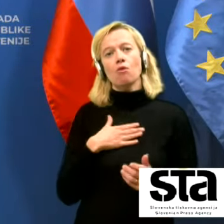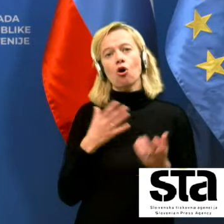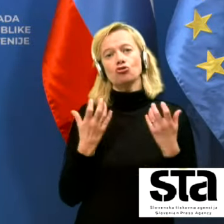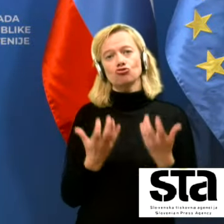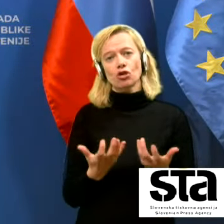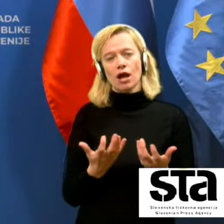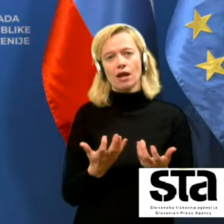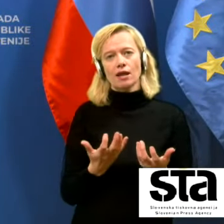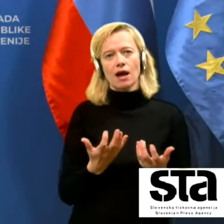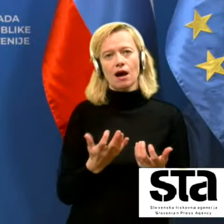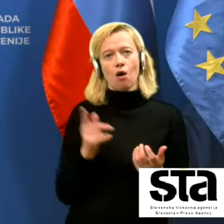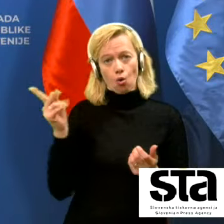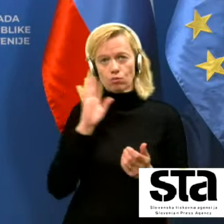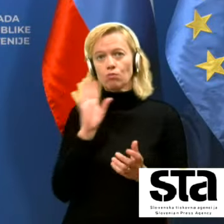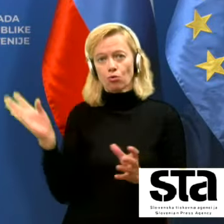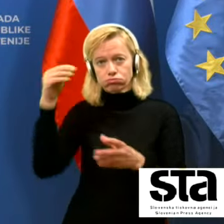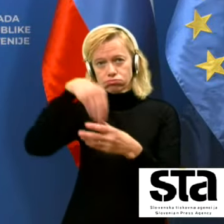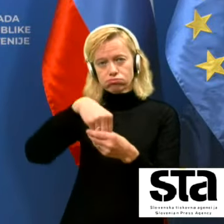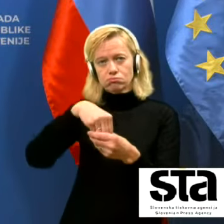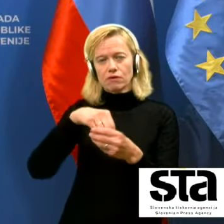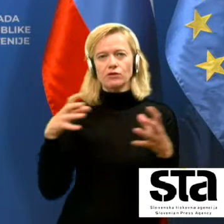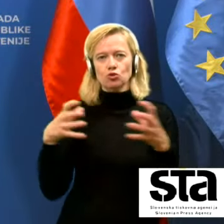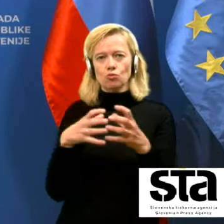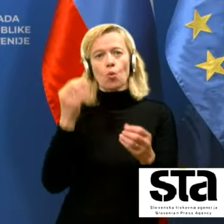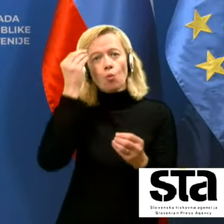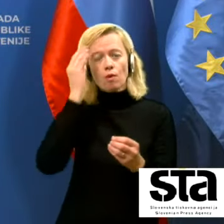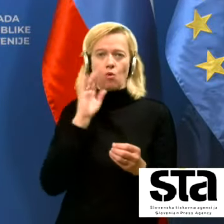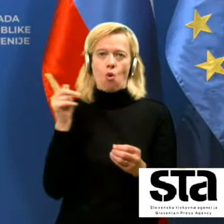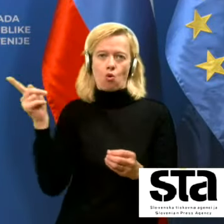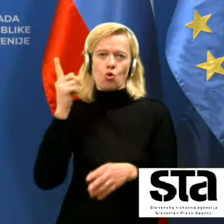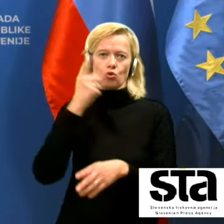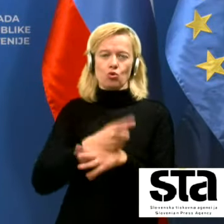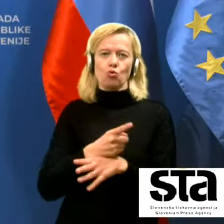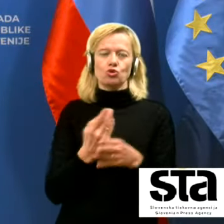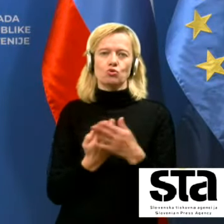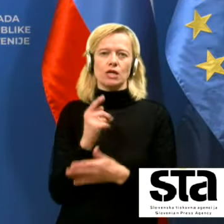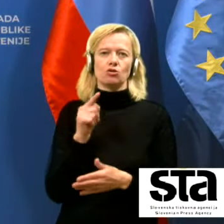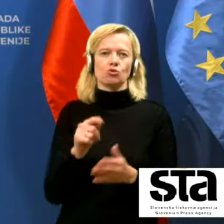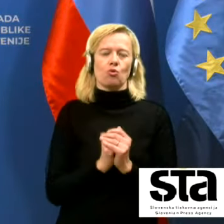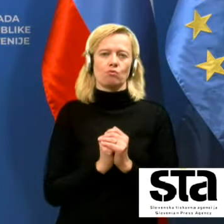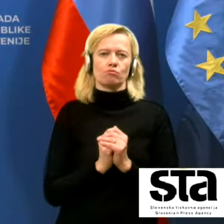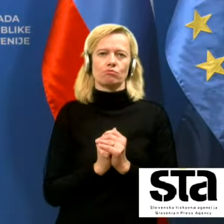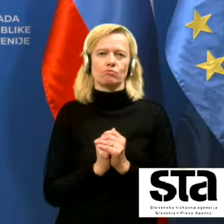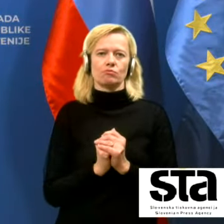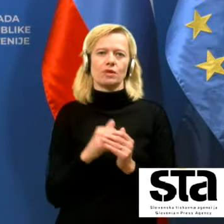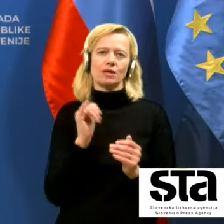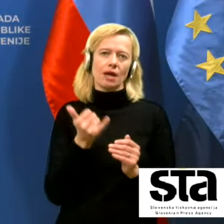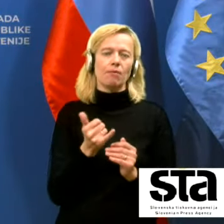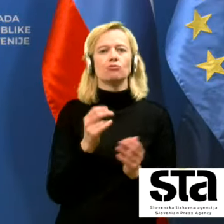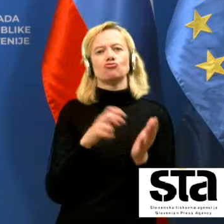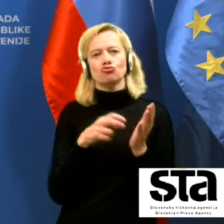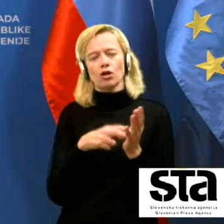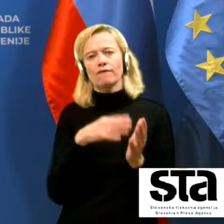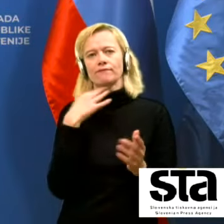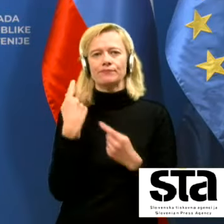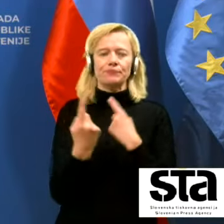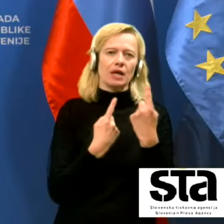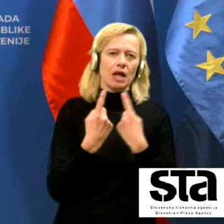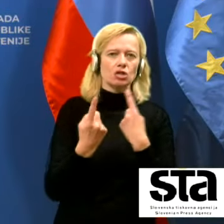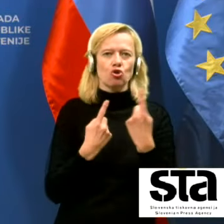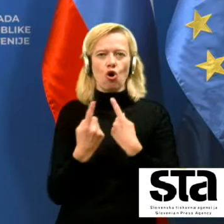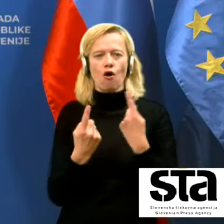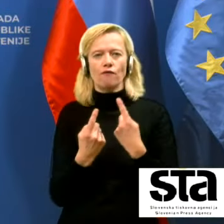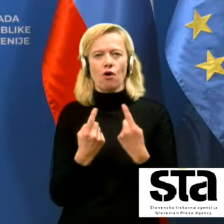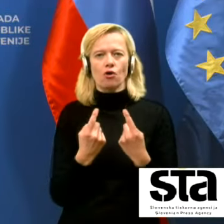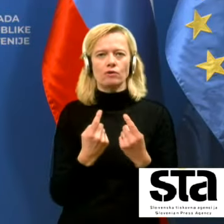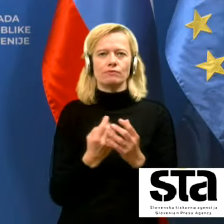je, da bi bil v tej skupini upam, da se bo za to odločil tako da je pa kar neki razgovor zato vnaprej